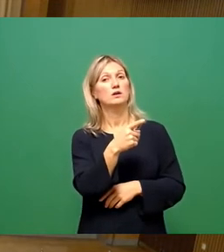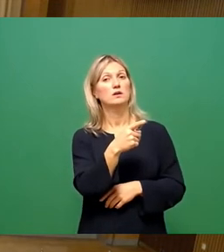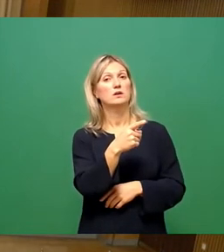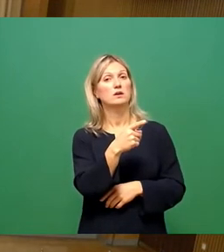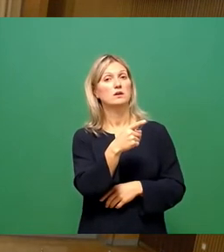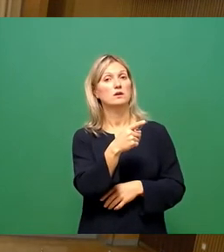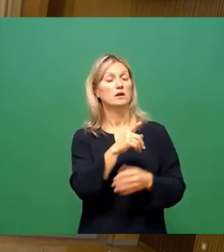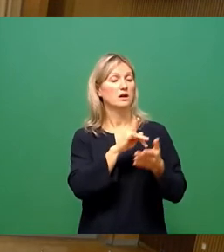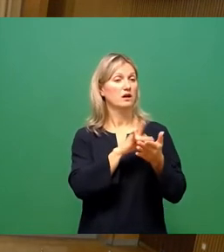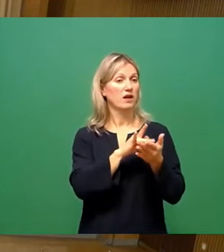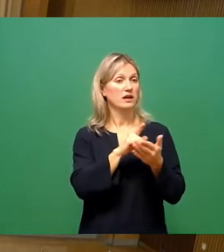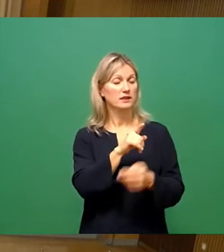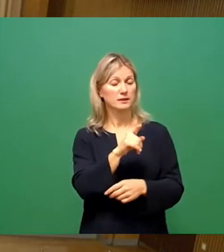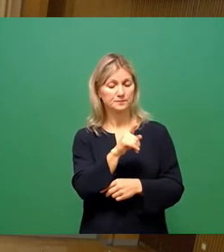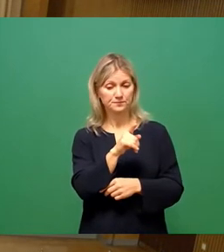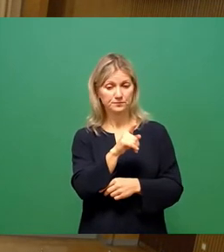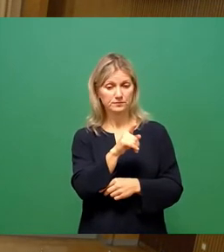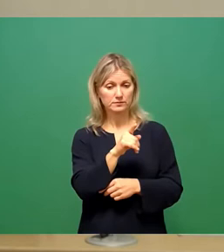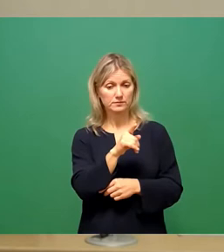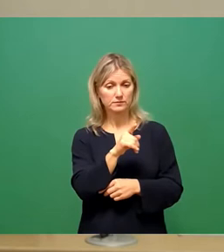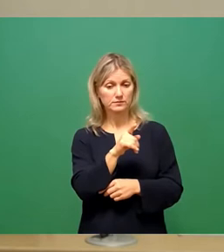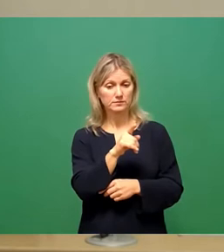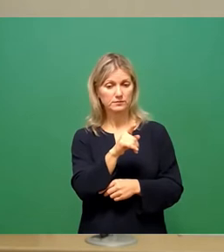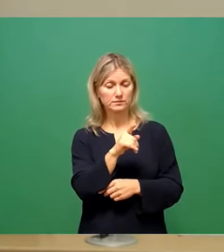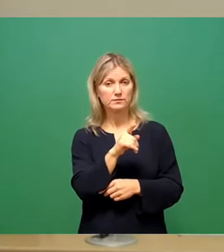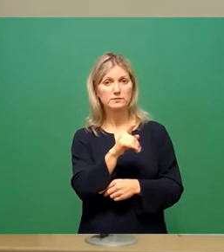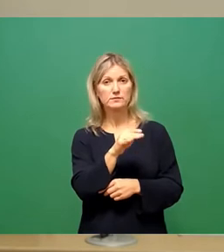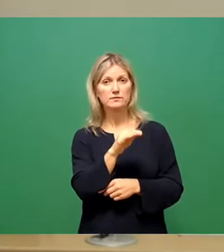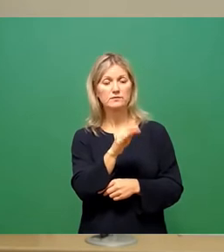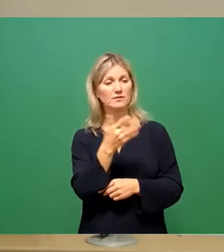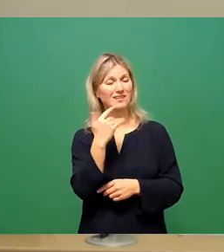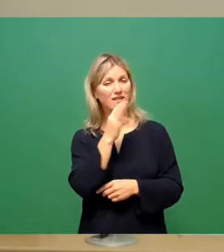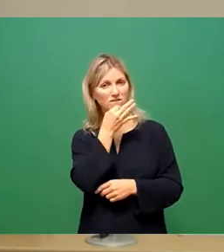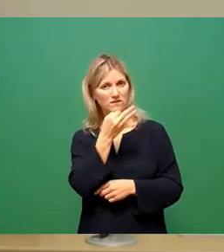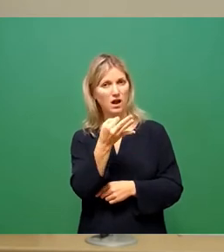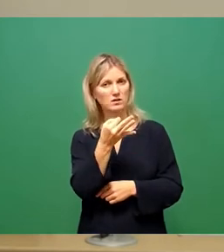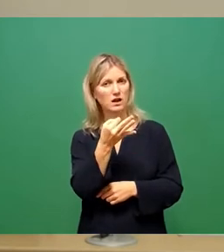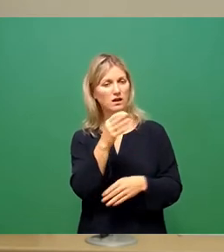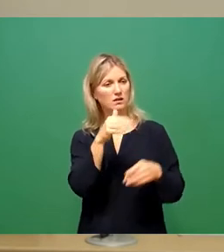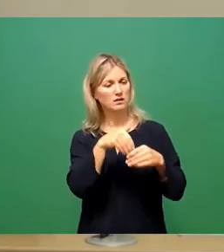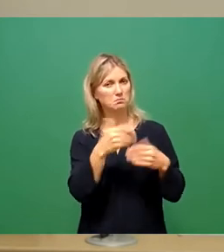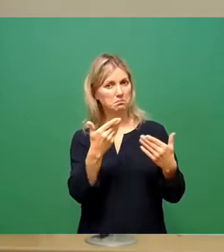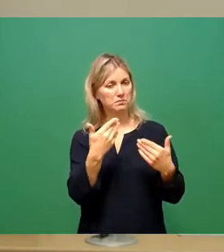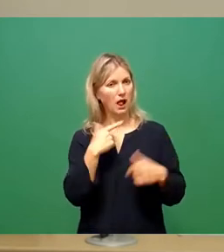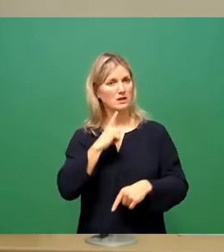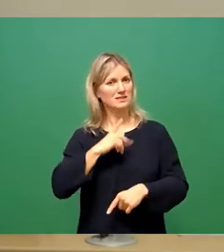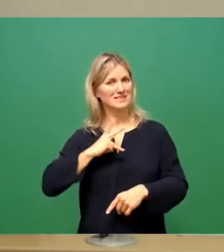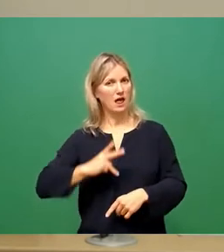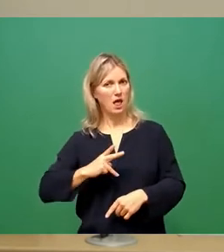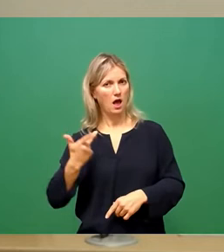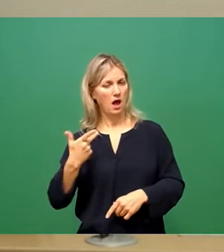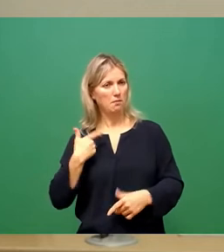Frage, wie wir mit als Dienstherr auftreten, also bei